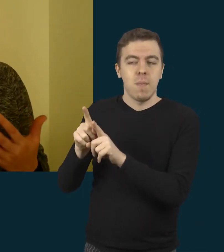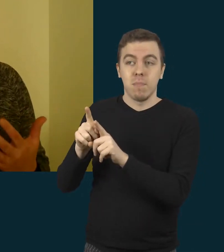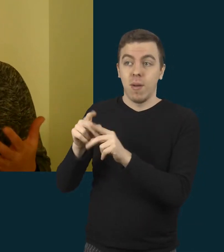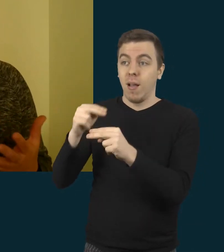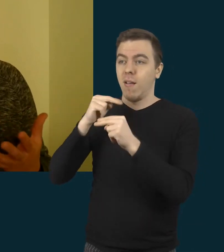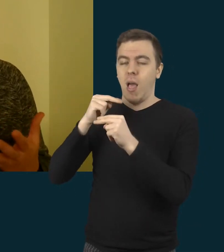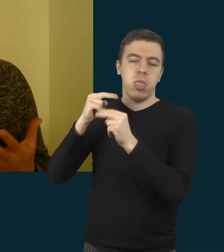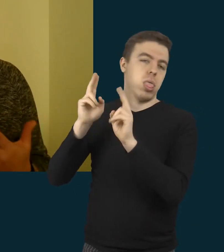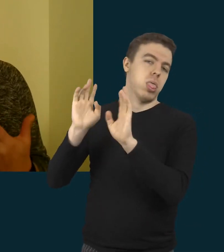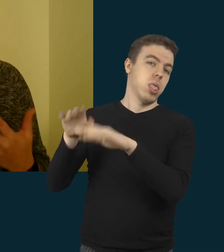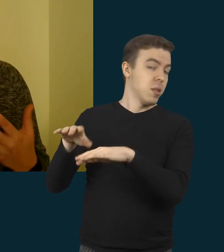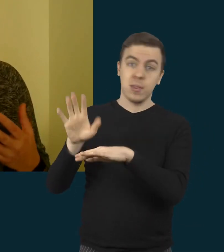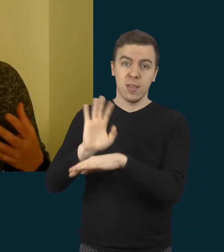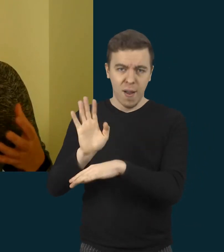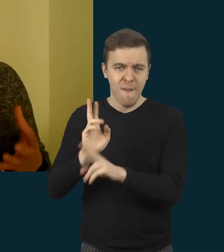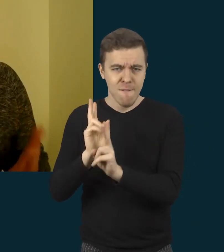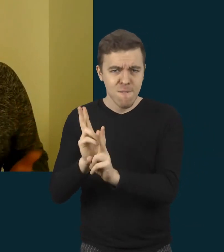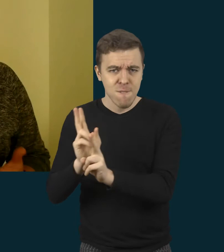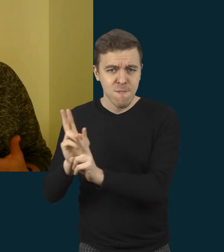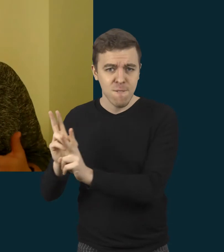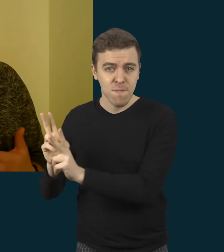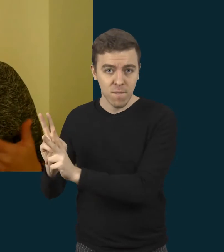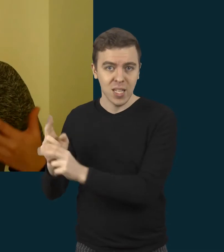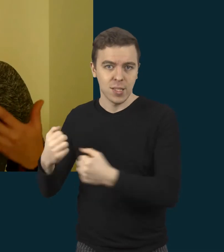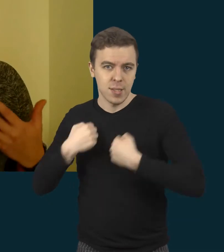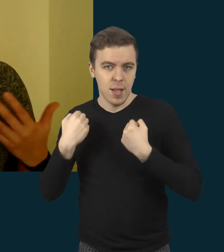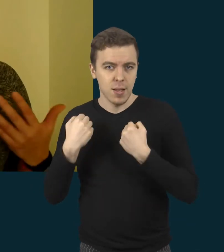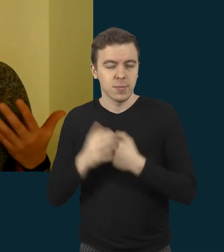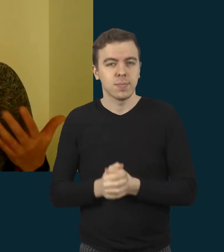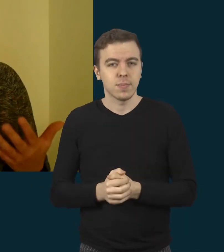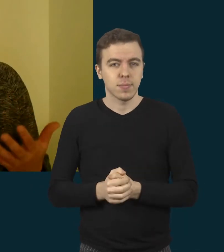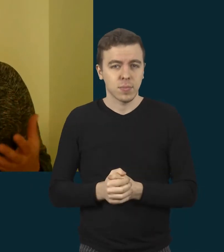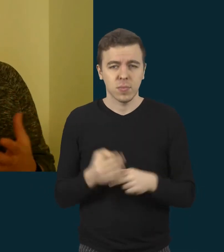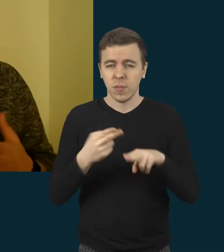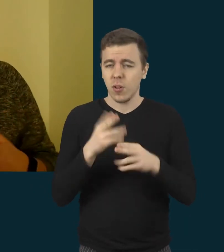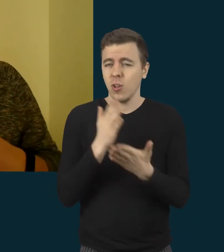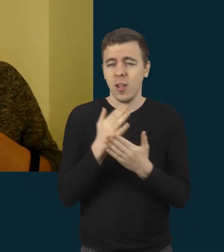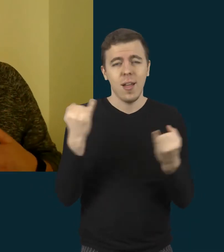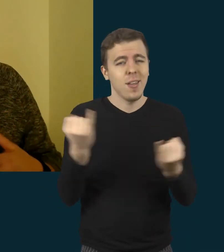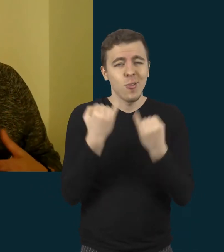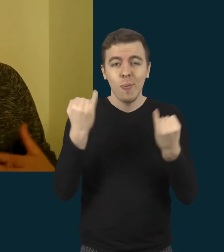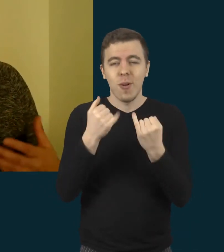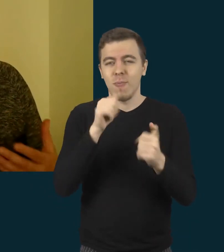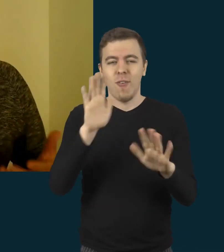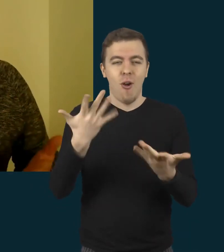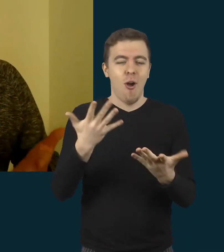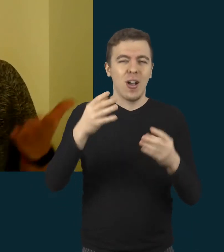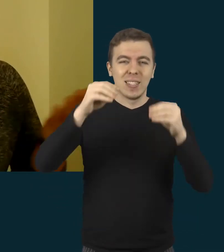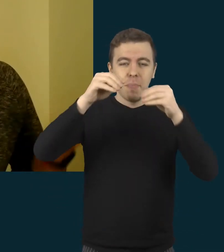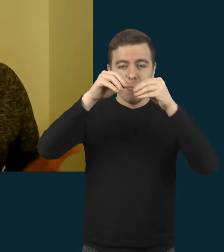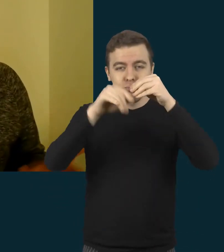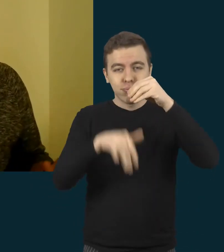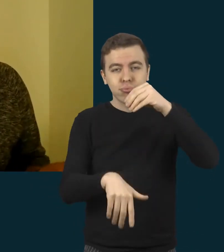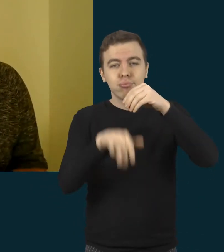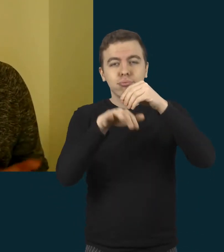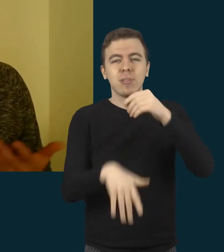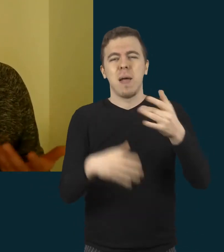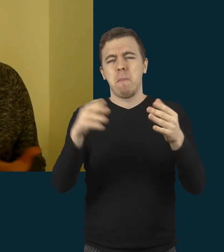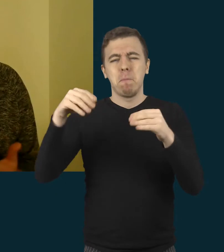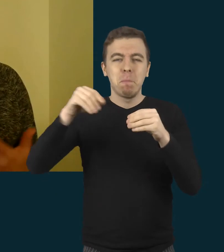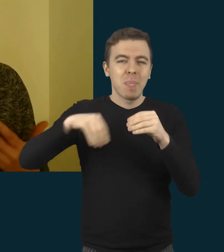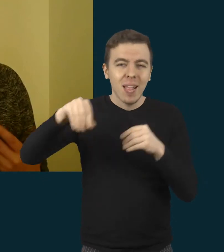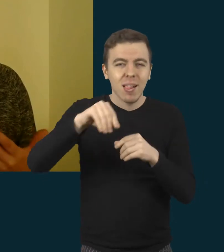yra taip pat vis tokiausiai įdomiausia dalykai, krentantis, smėlis, miltai, barstomi.